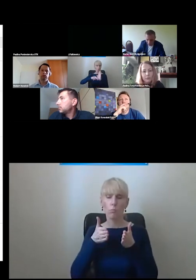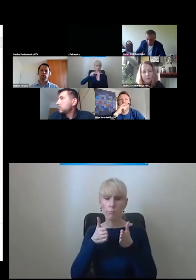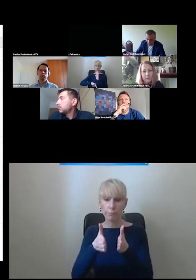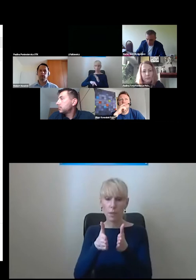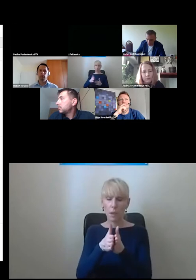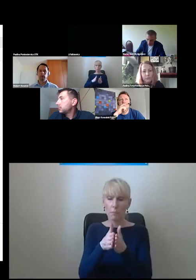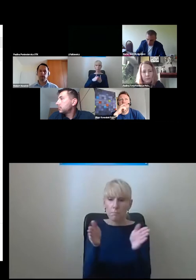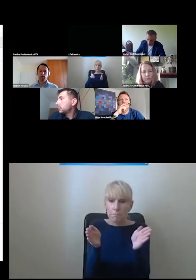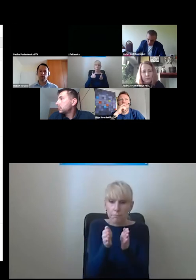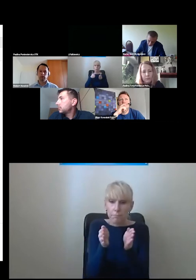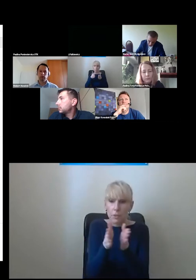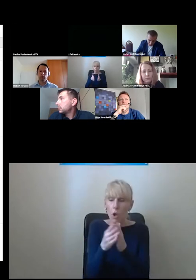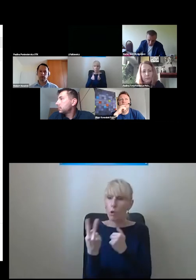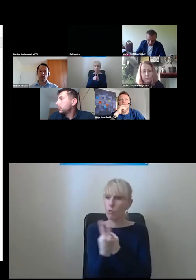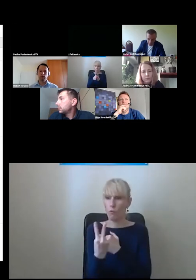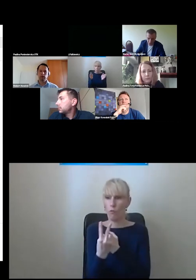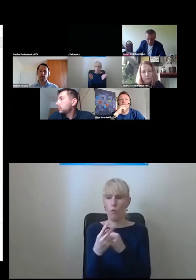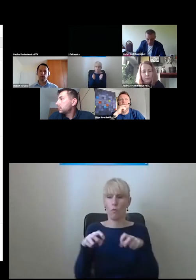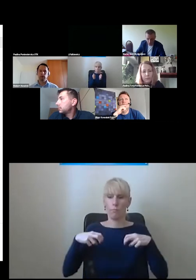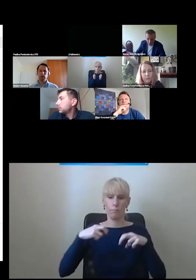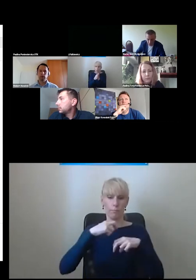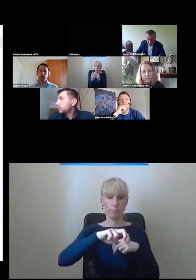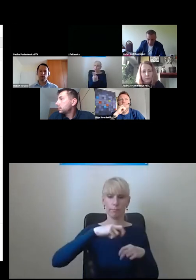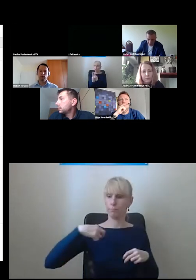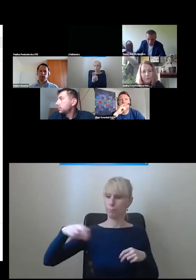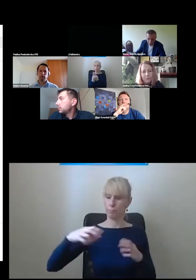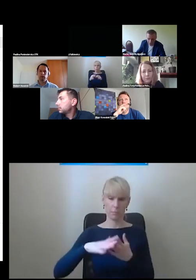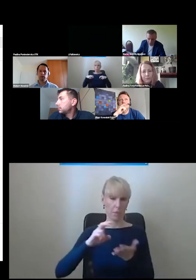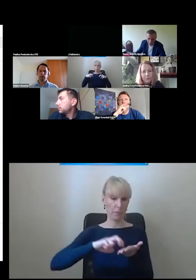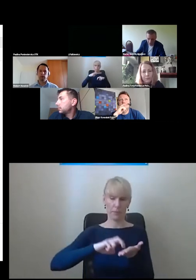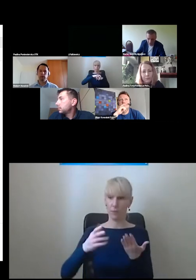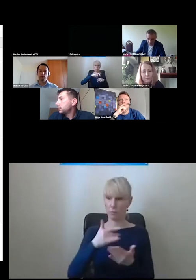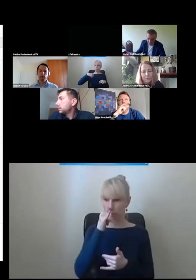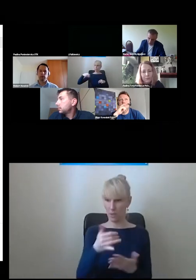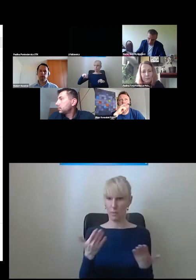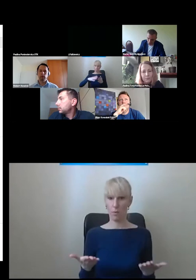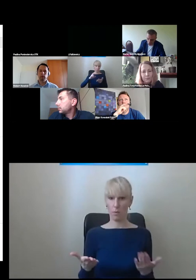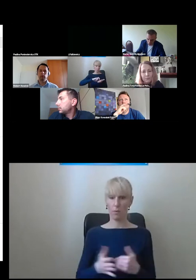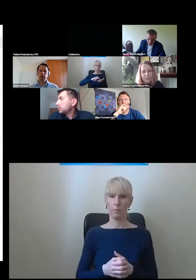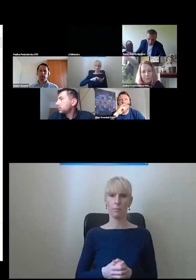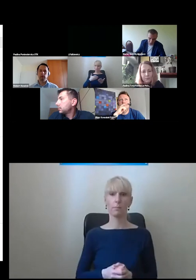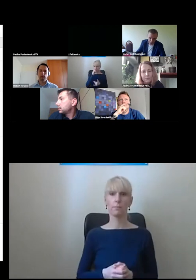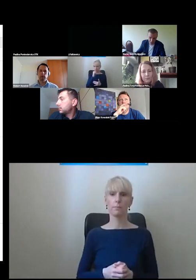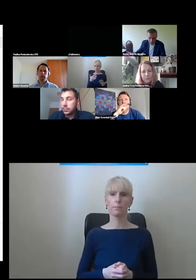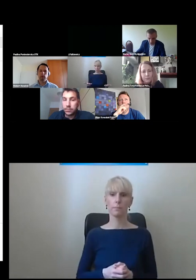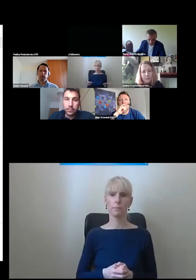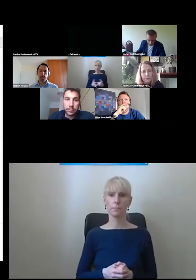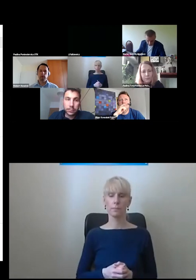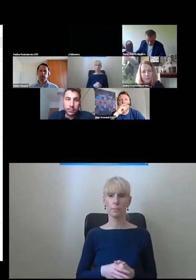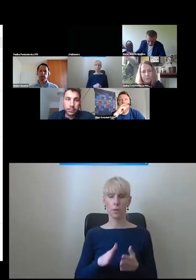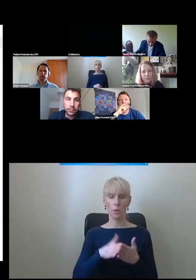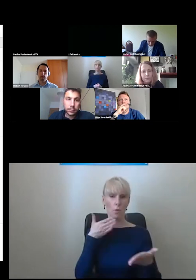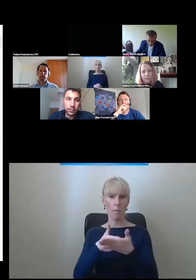między przejściami i na chwilę obecną nie mogę zastosować dwóch przejść dla pieszych na początku i na końcu przystanku tramwajowego, tak jakby, powiedzmy, to ułatwiło życie